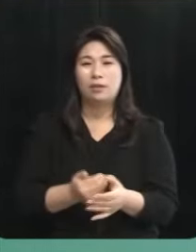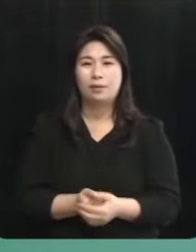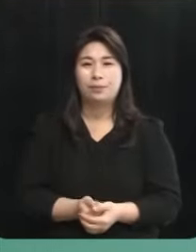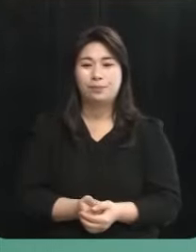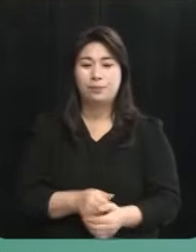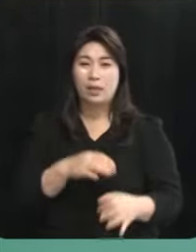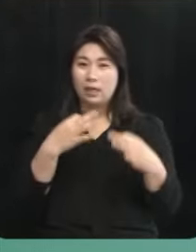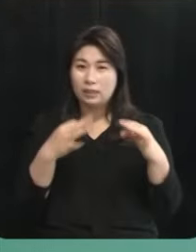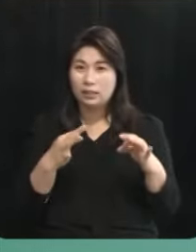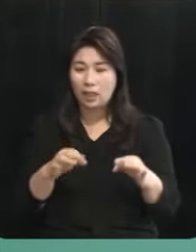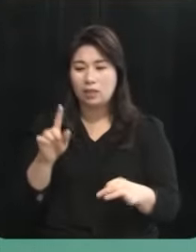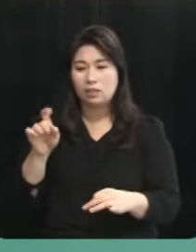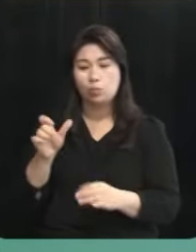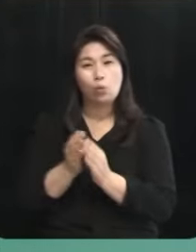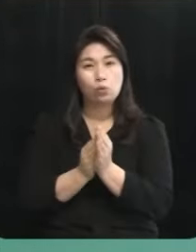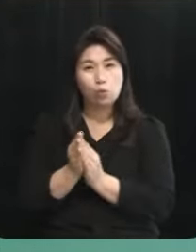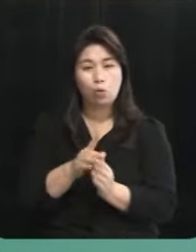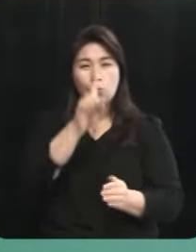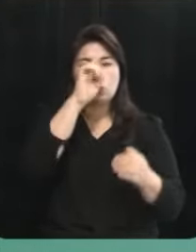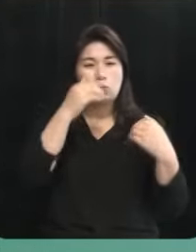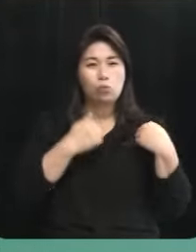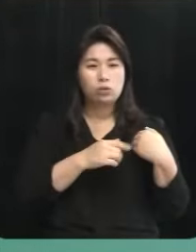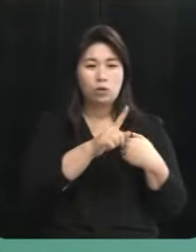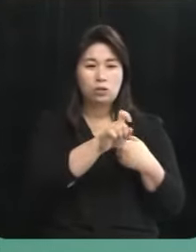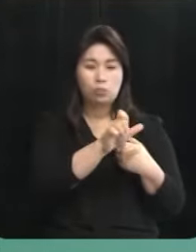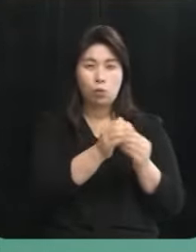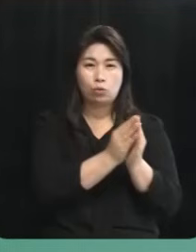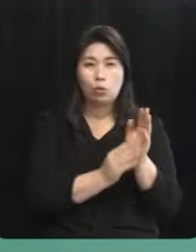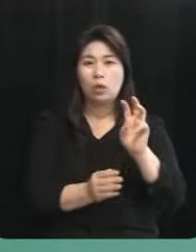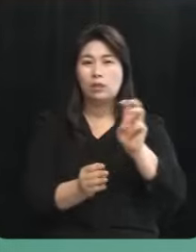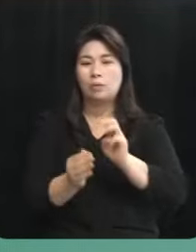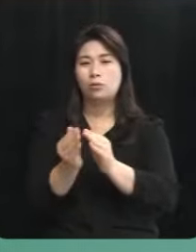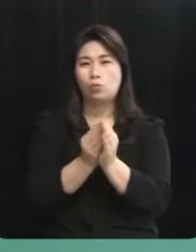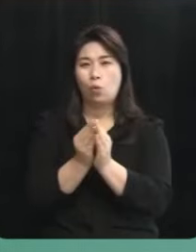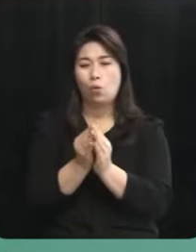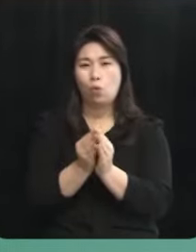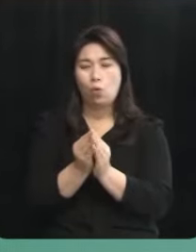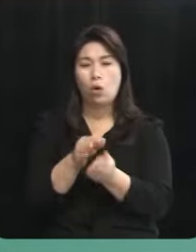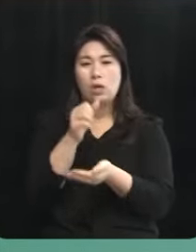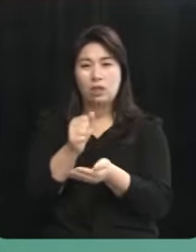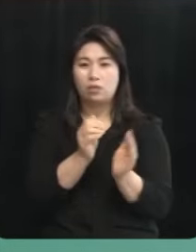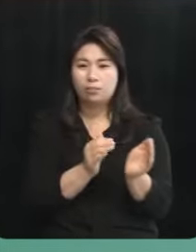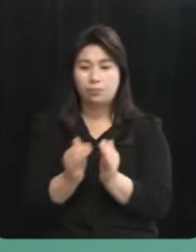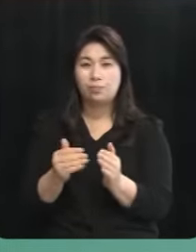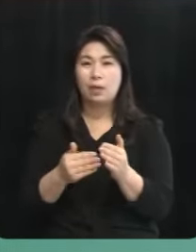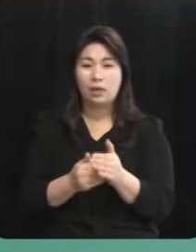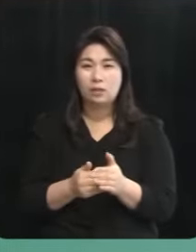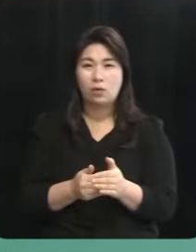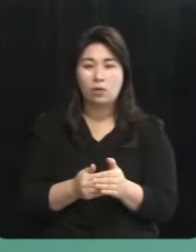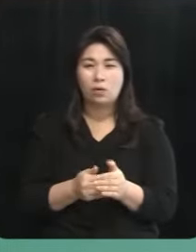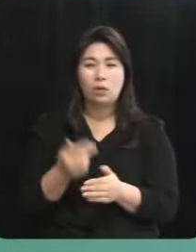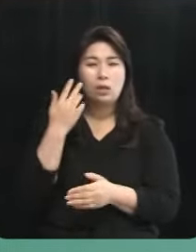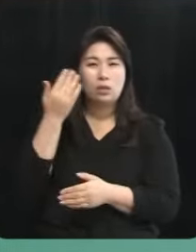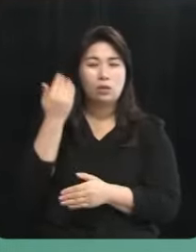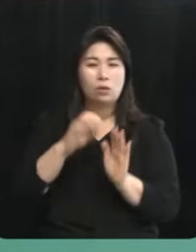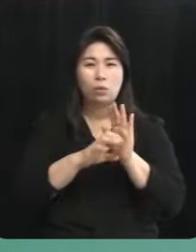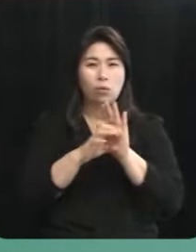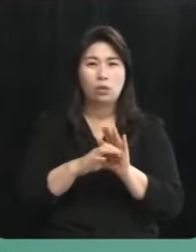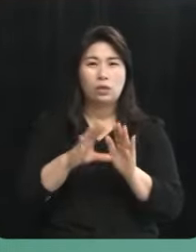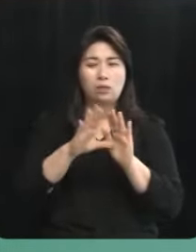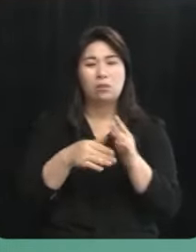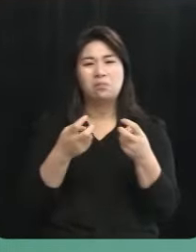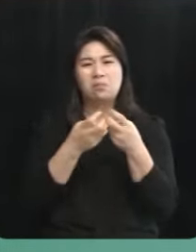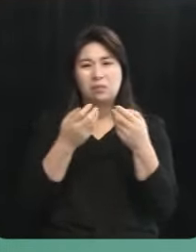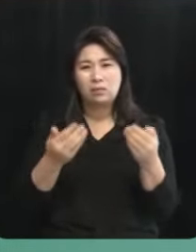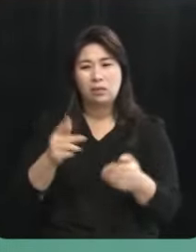은행권의 15조 그리고 정부에서의 15조 30조 원을 마련, 기금을 마련해서 그때 어쩔